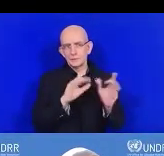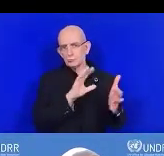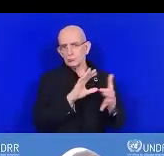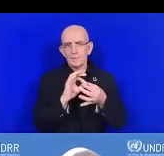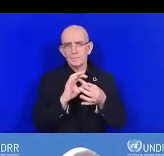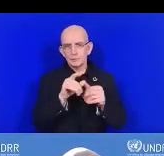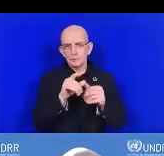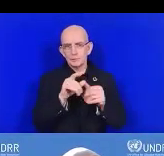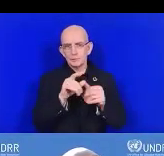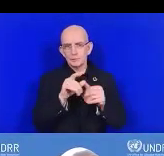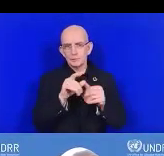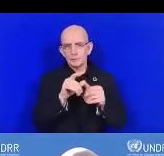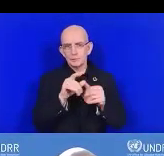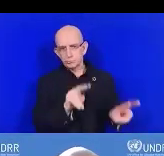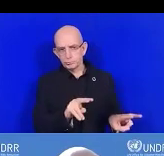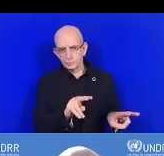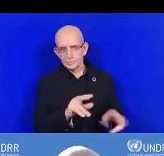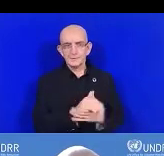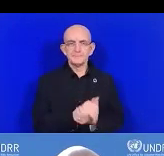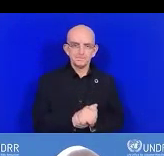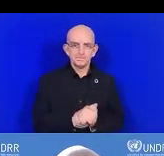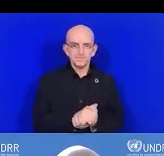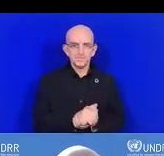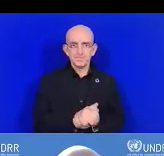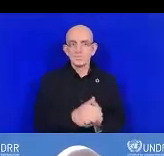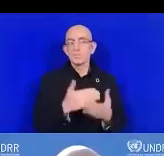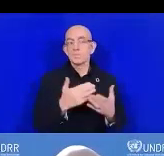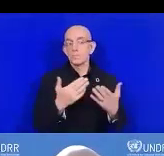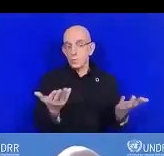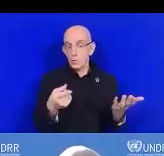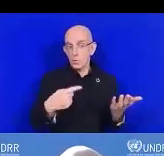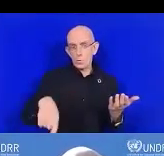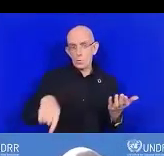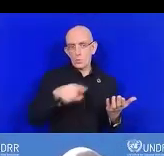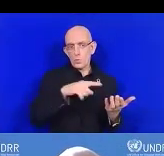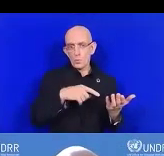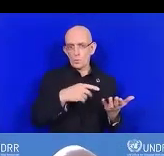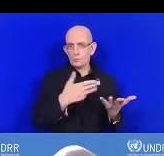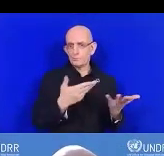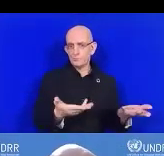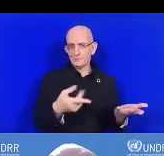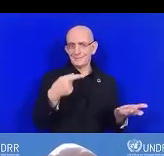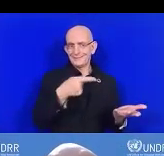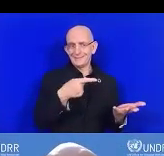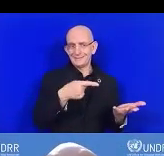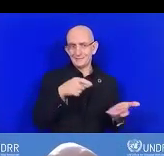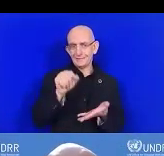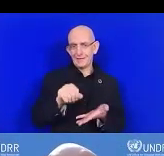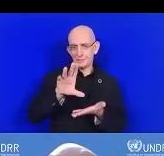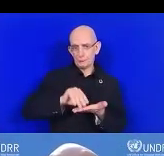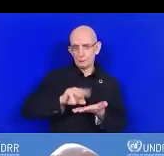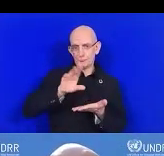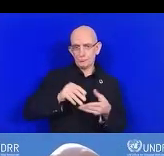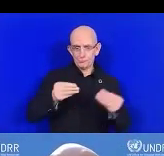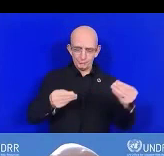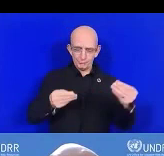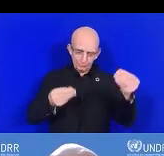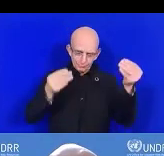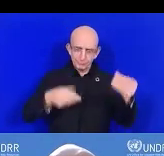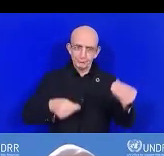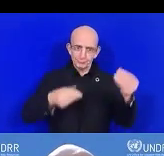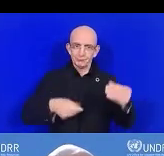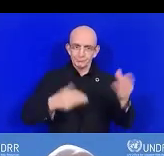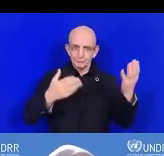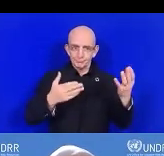certaines références clés. Vous avez des liens sur lesquels vous pouvez télécharger cette outil. Sur ces liens, c'est vrai que nous avons